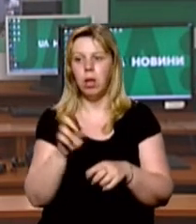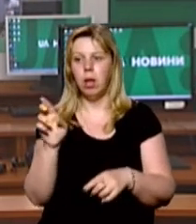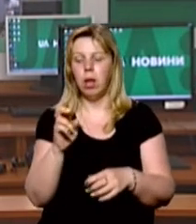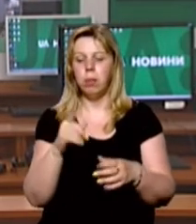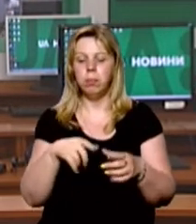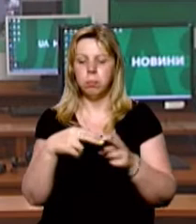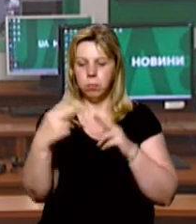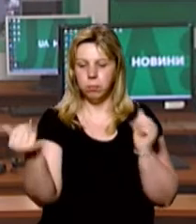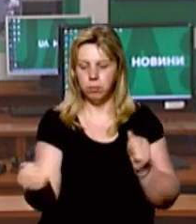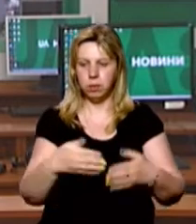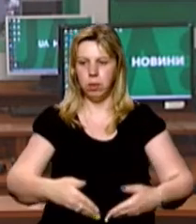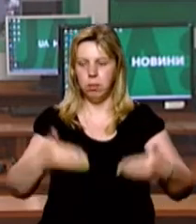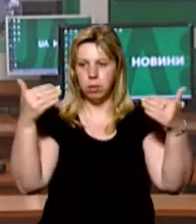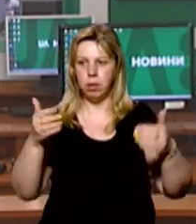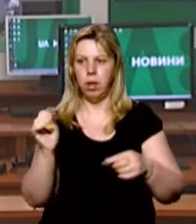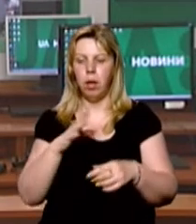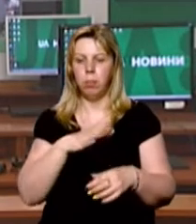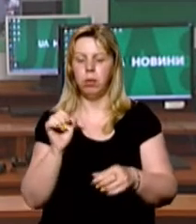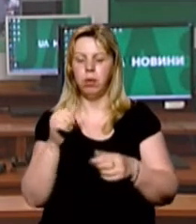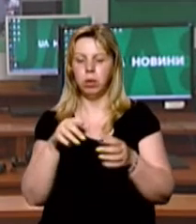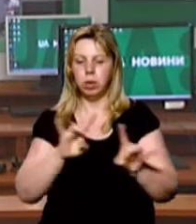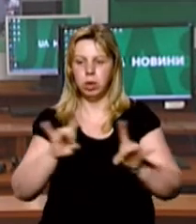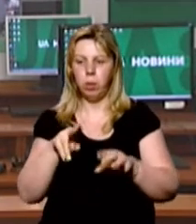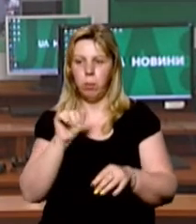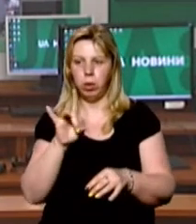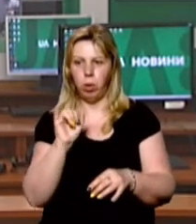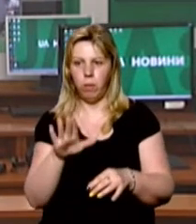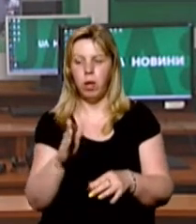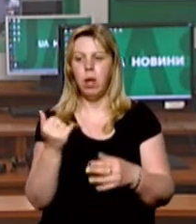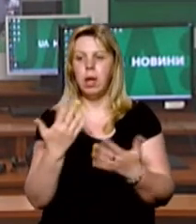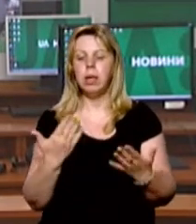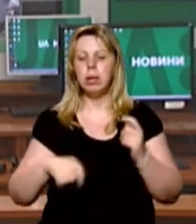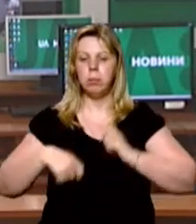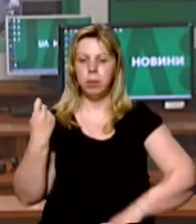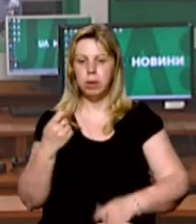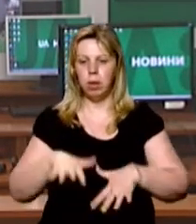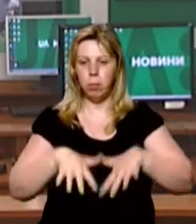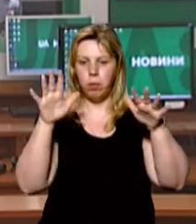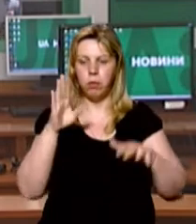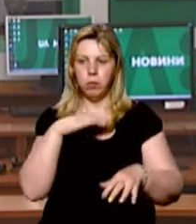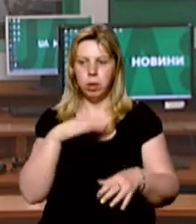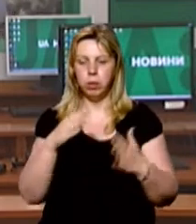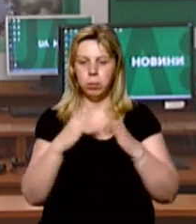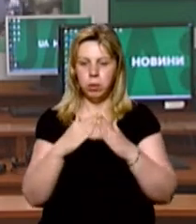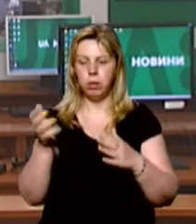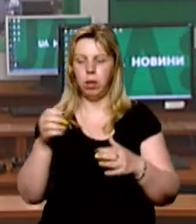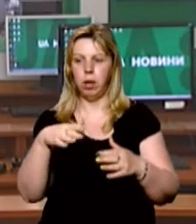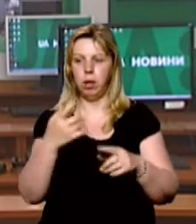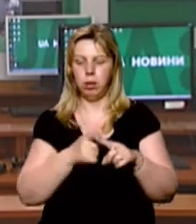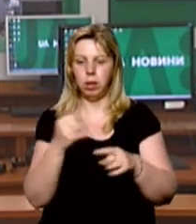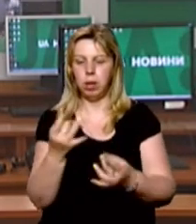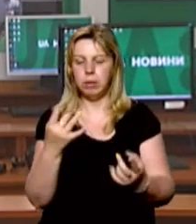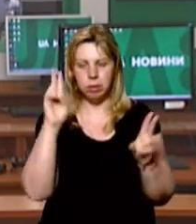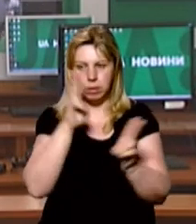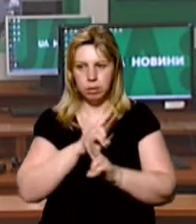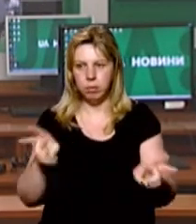берегу укріплення, дамби та мости, розповів голова ОДА Олексій Петров. Які збитки повін нанесла будинкам і двору господарствам наразі